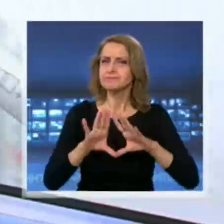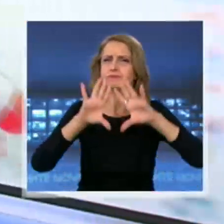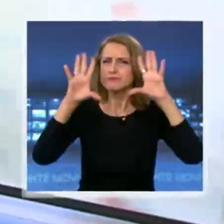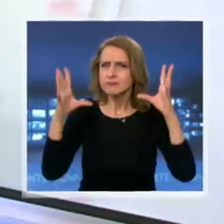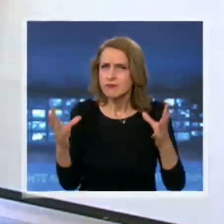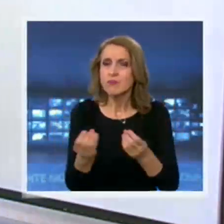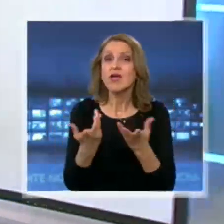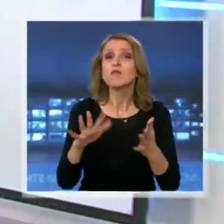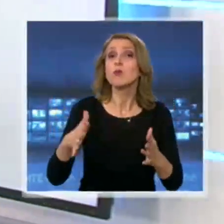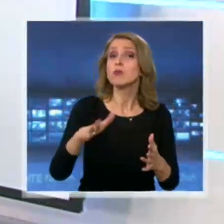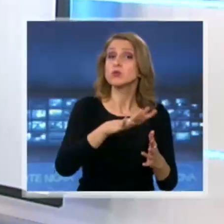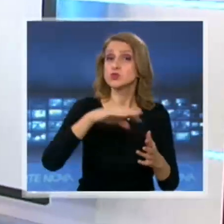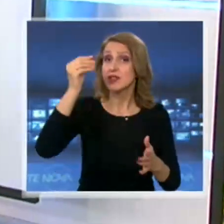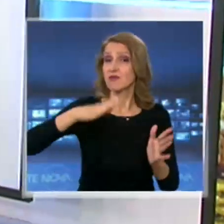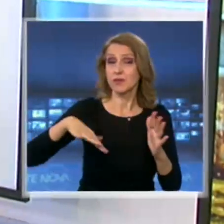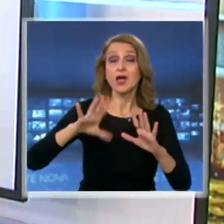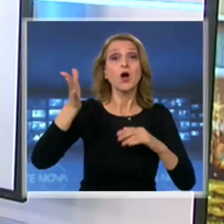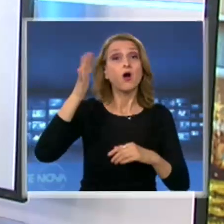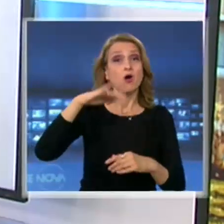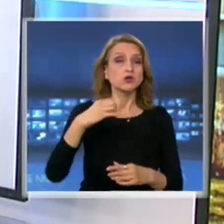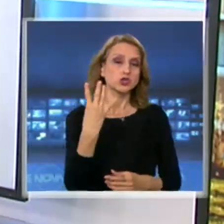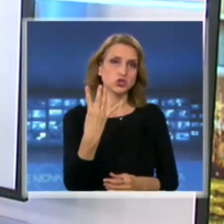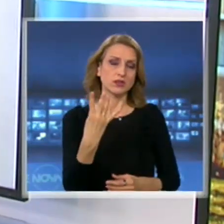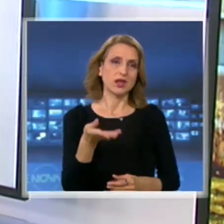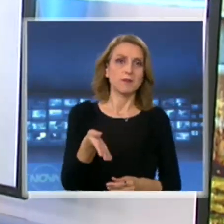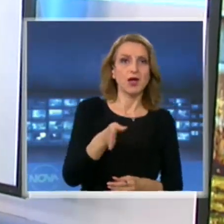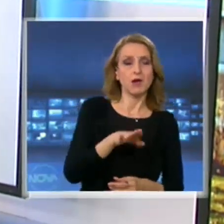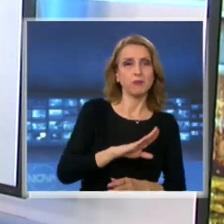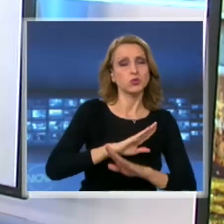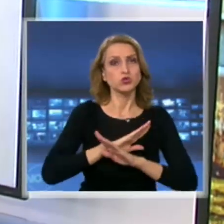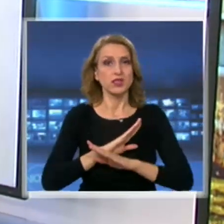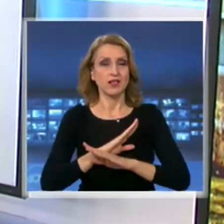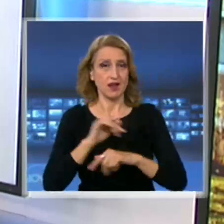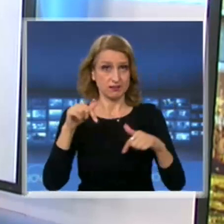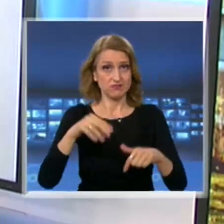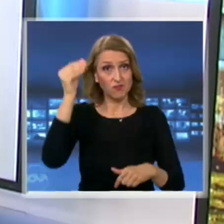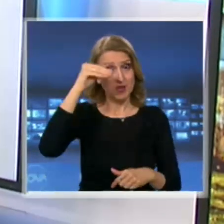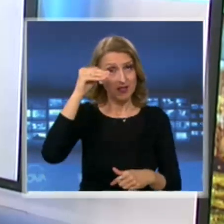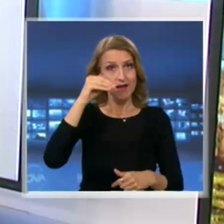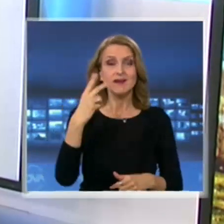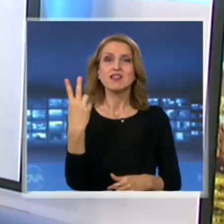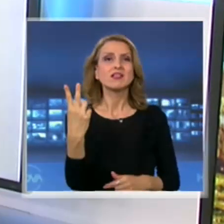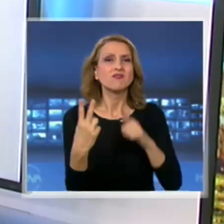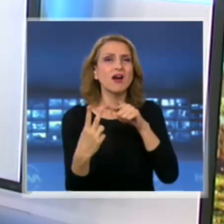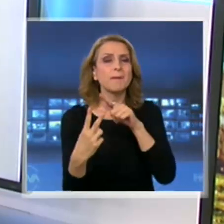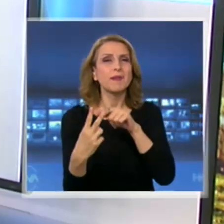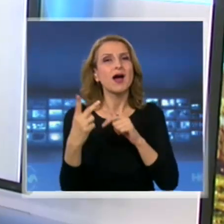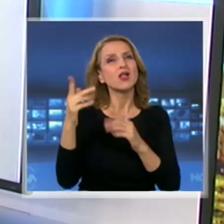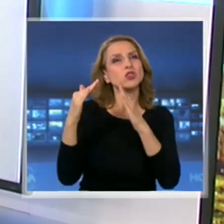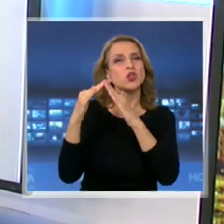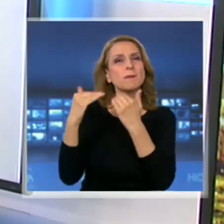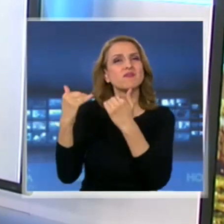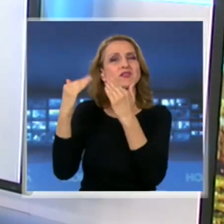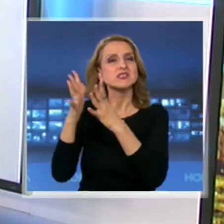ситуацията в страната до момента. Още четирима починали с коронавирус на нас. От тях, двама са от домовете за възрастни хора в